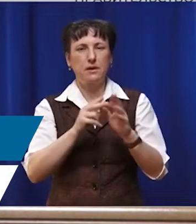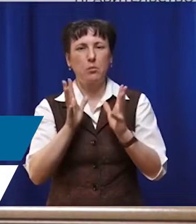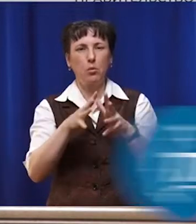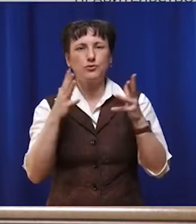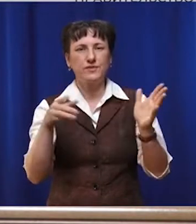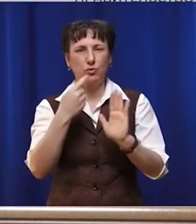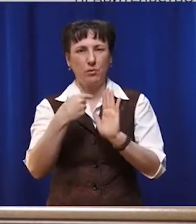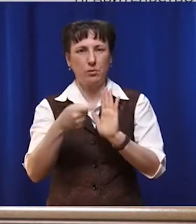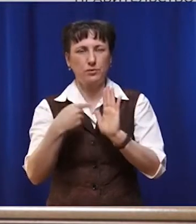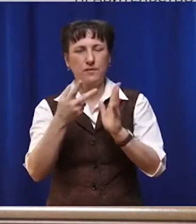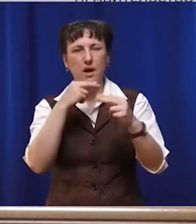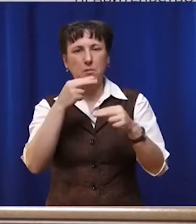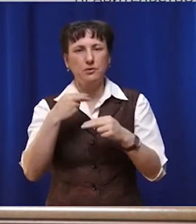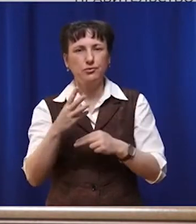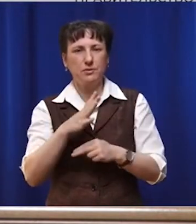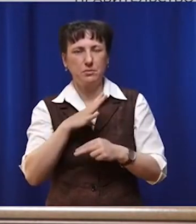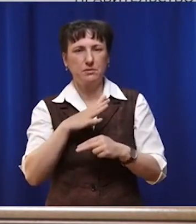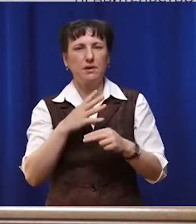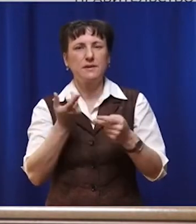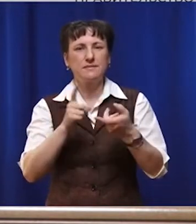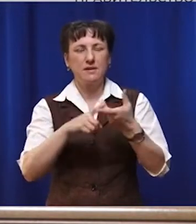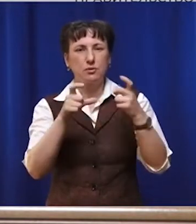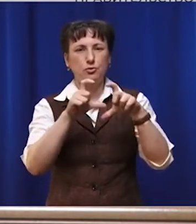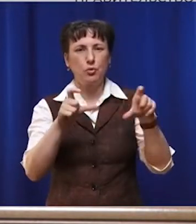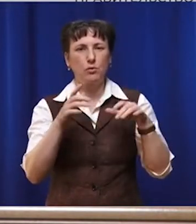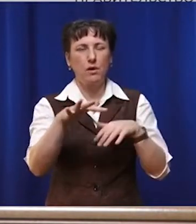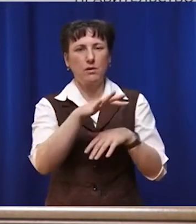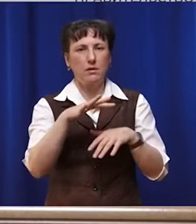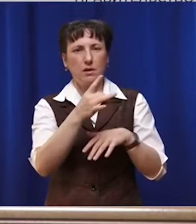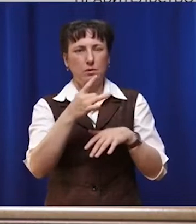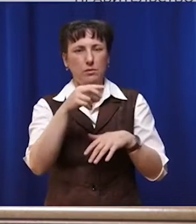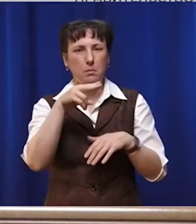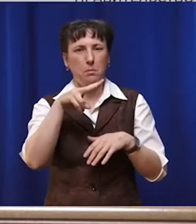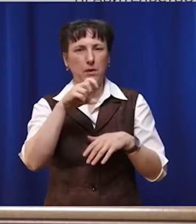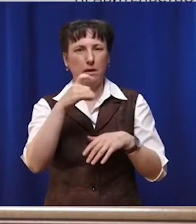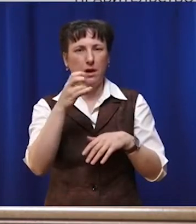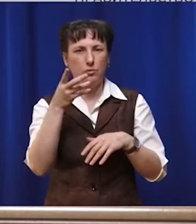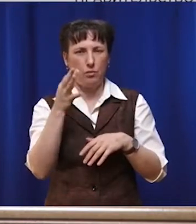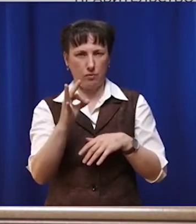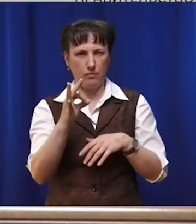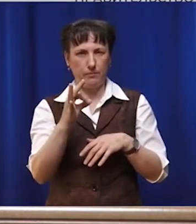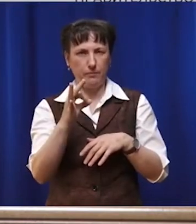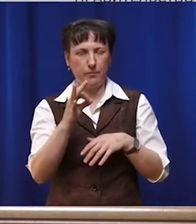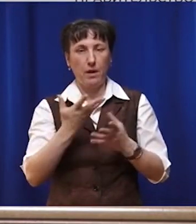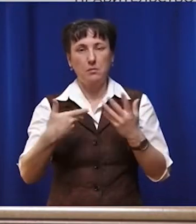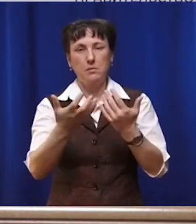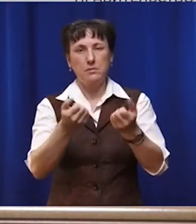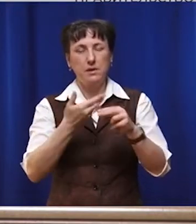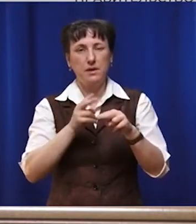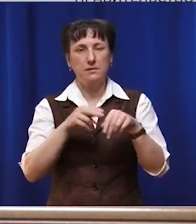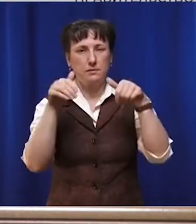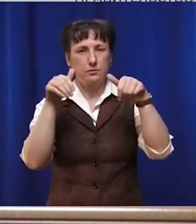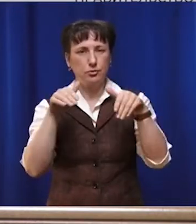всего вопросов и обращений поступало по школе в микрорайоне плеханово мы приняли такое решение